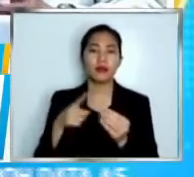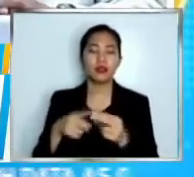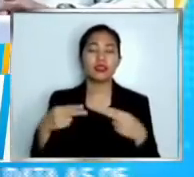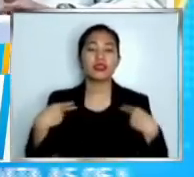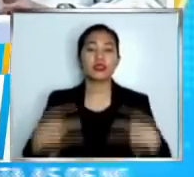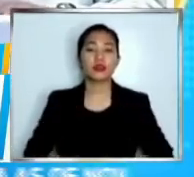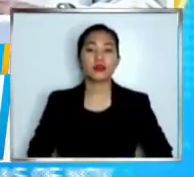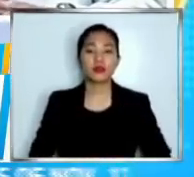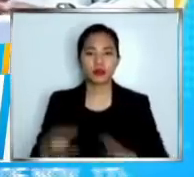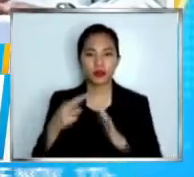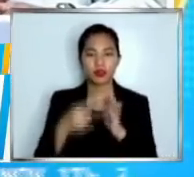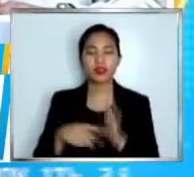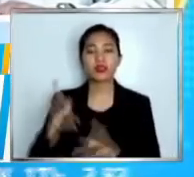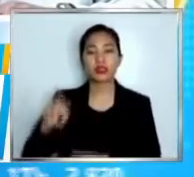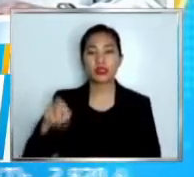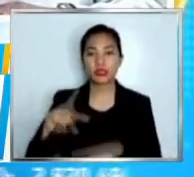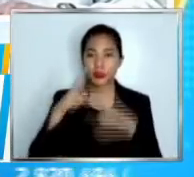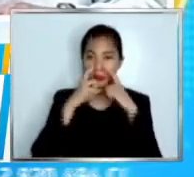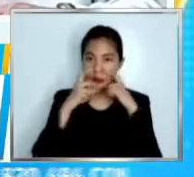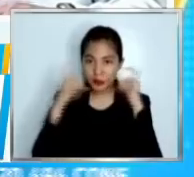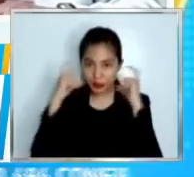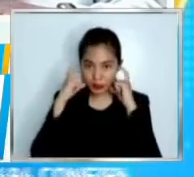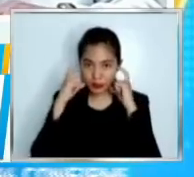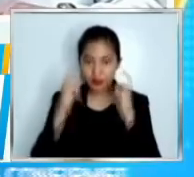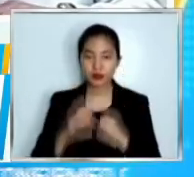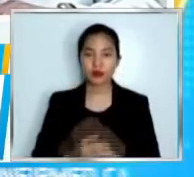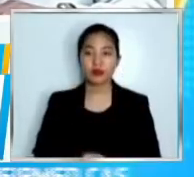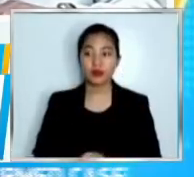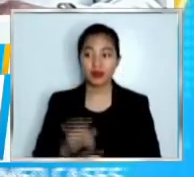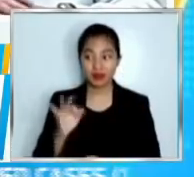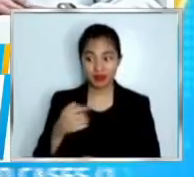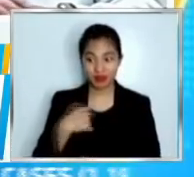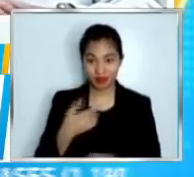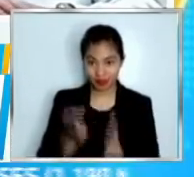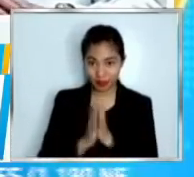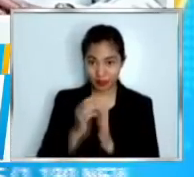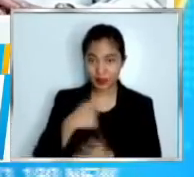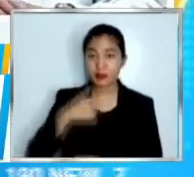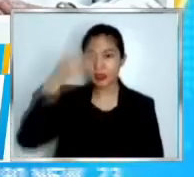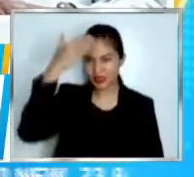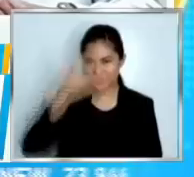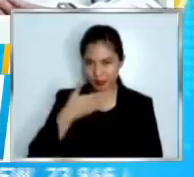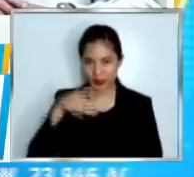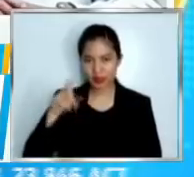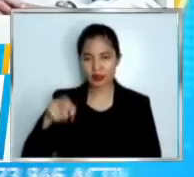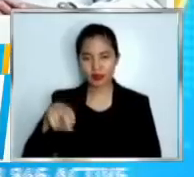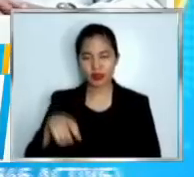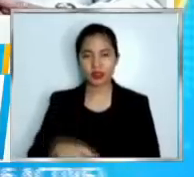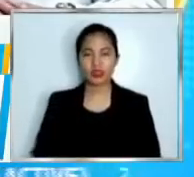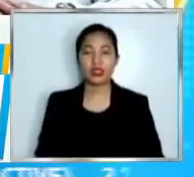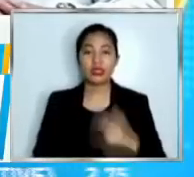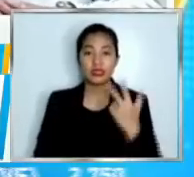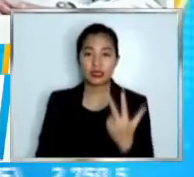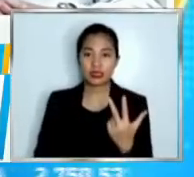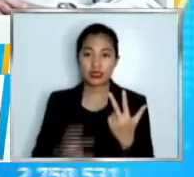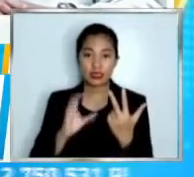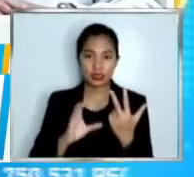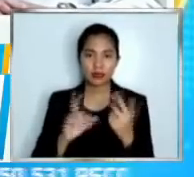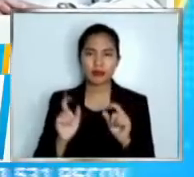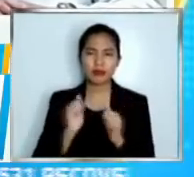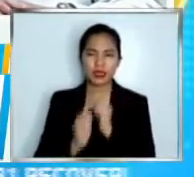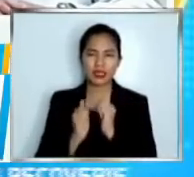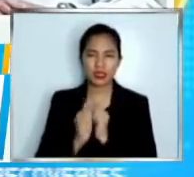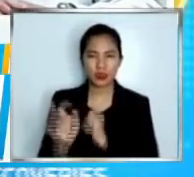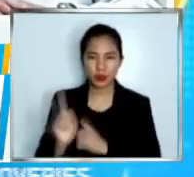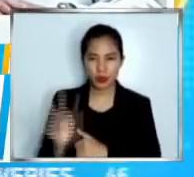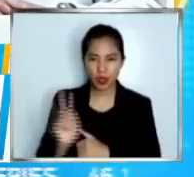kailangan pa rin ang face mask ako kung tatanungin ninyo pati face shield sa 3C's context ito yung sa